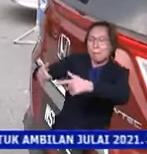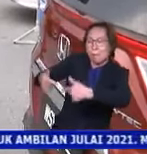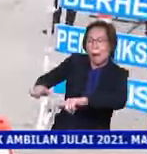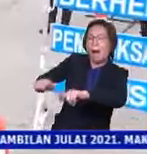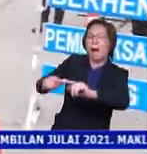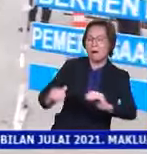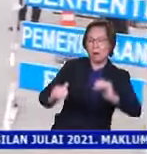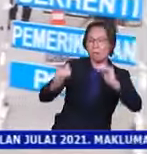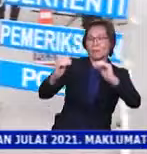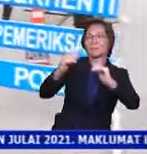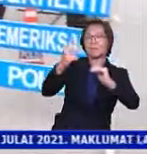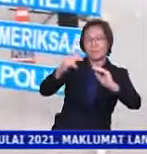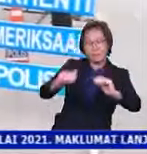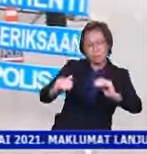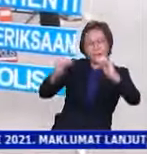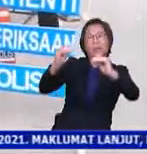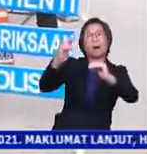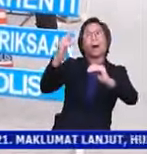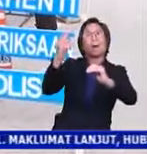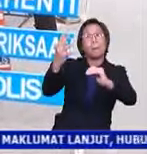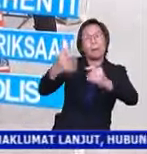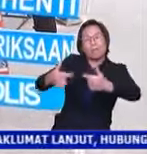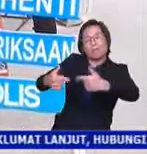Fasa 3 dan 4 PPN.